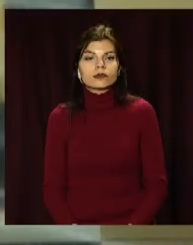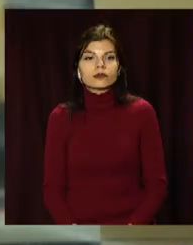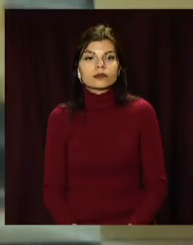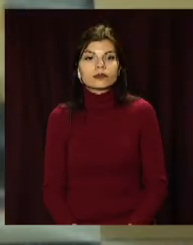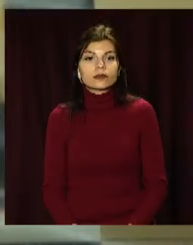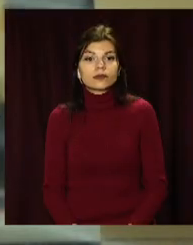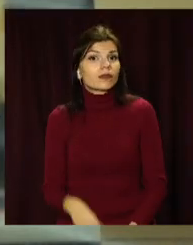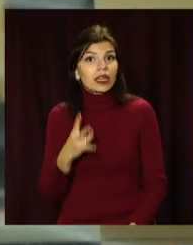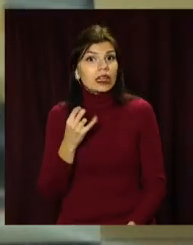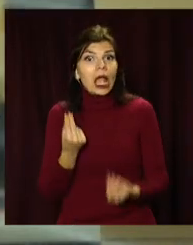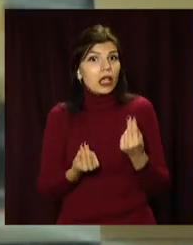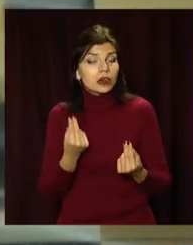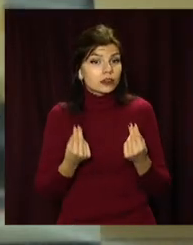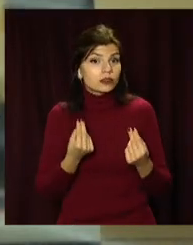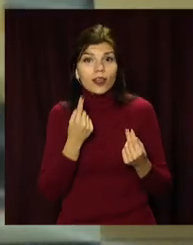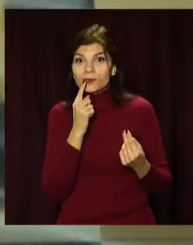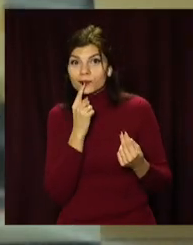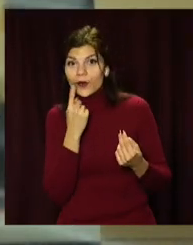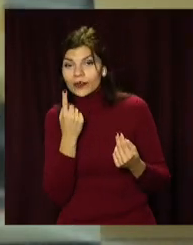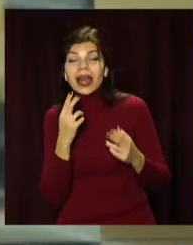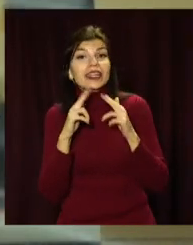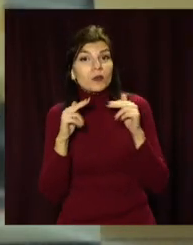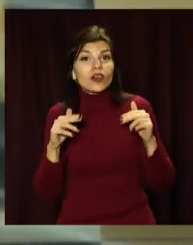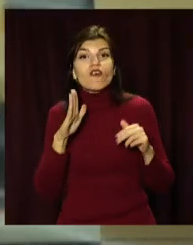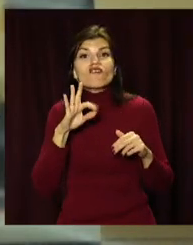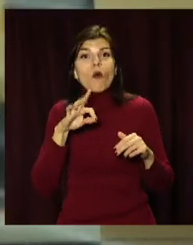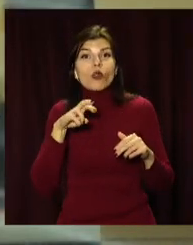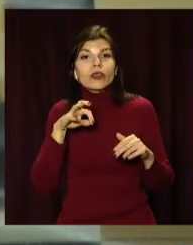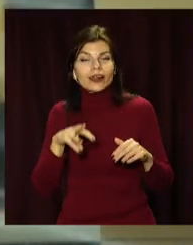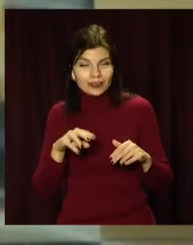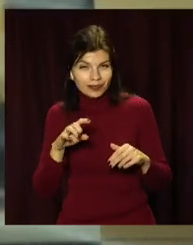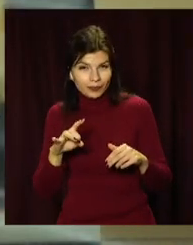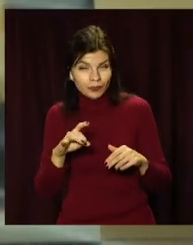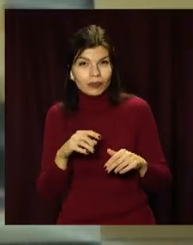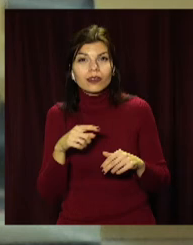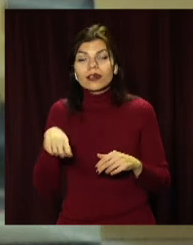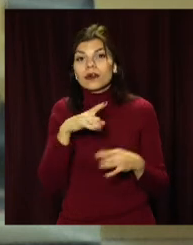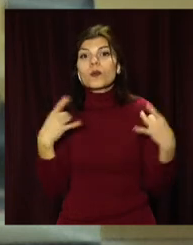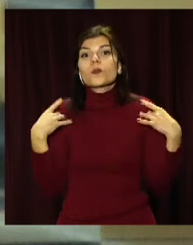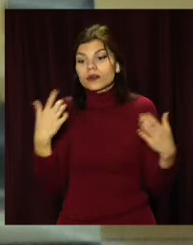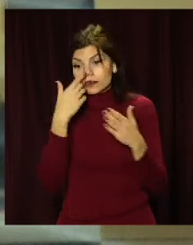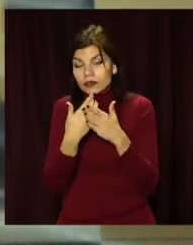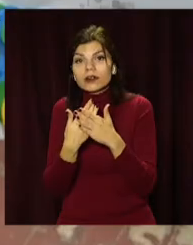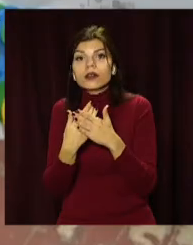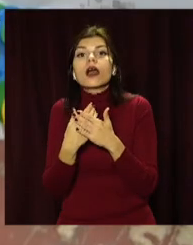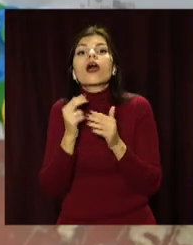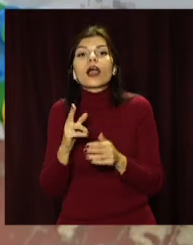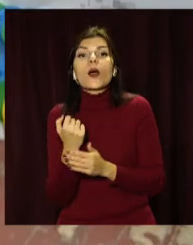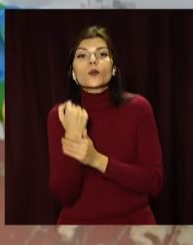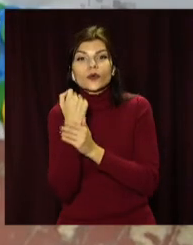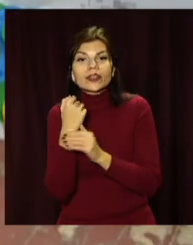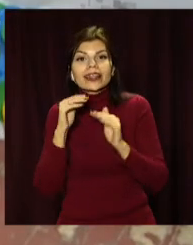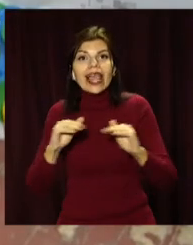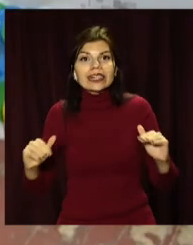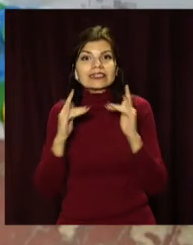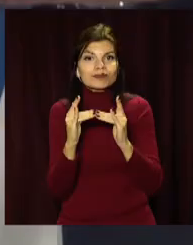Не іграшками та цукерками єдиними. Дніпровські волонтери напередодні новорічних та різдвяних свят дали поради, як підтримати вихованців